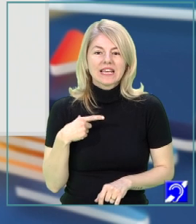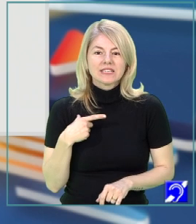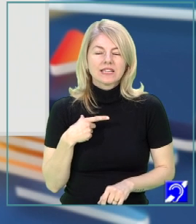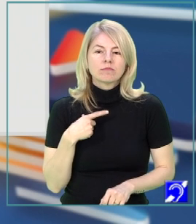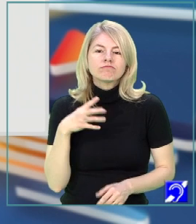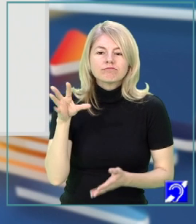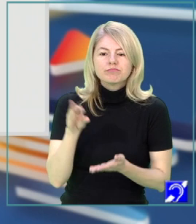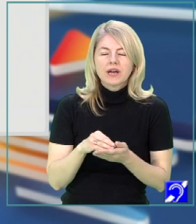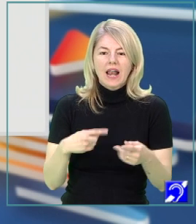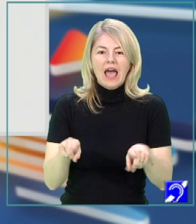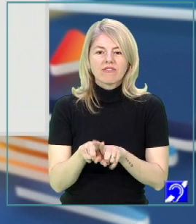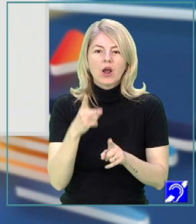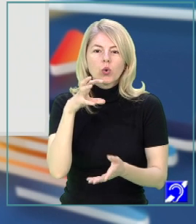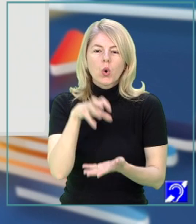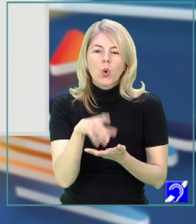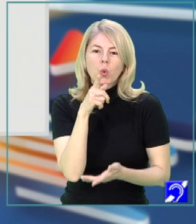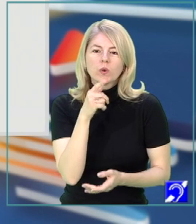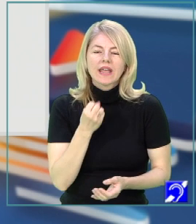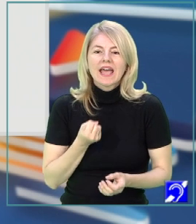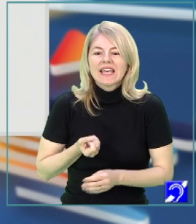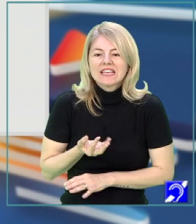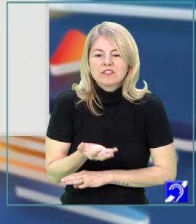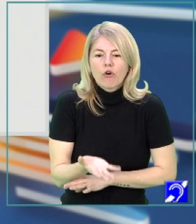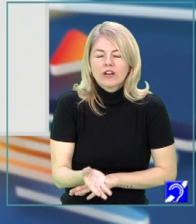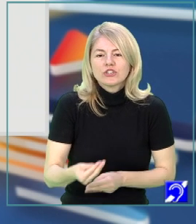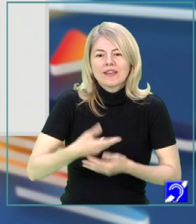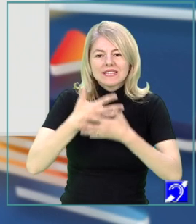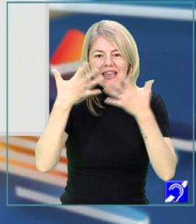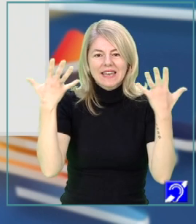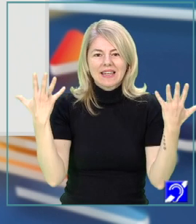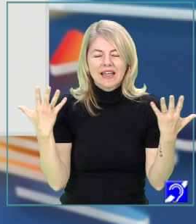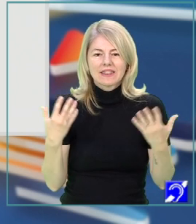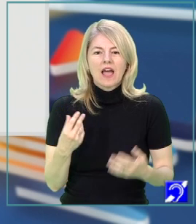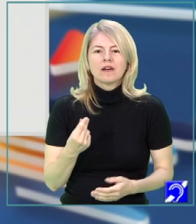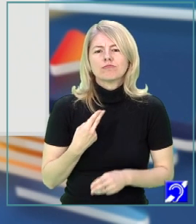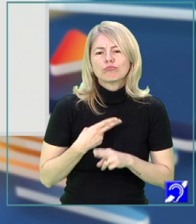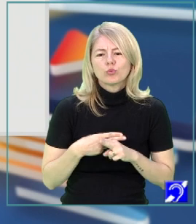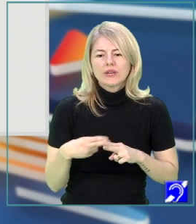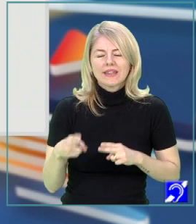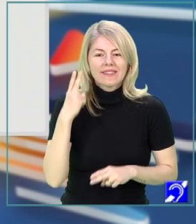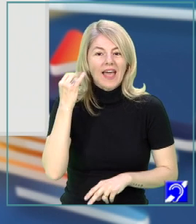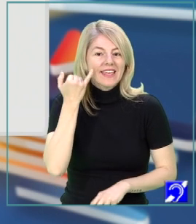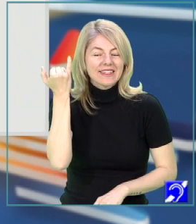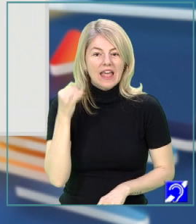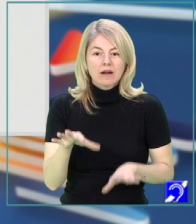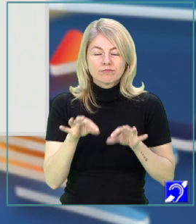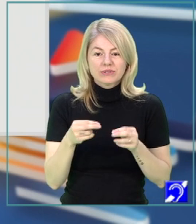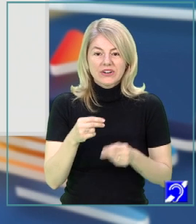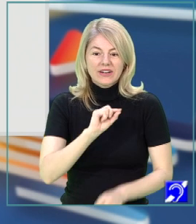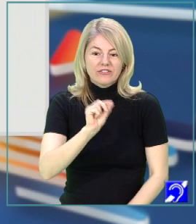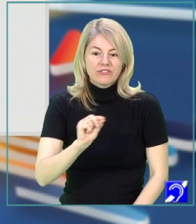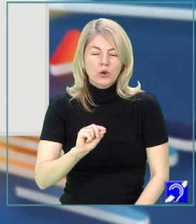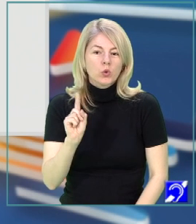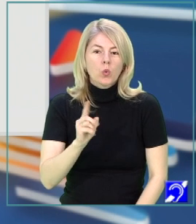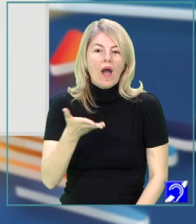percepută ca un loc din care izvorăște seninătatea, puritatea. Ideea reiese din versurile. N-a